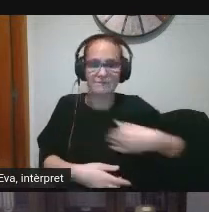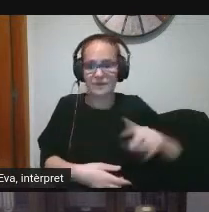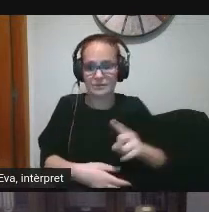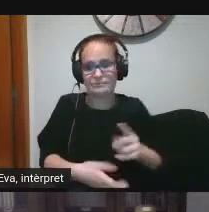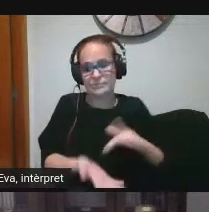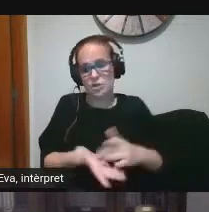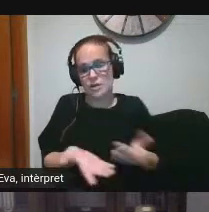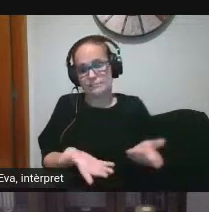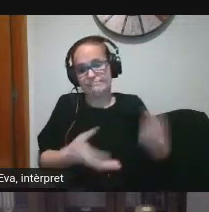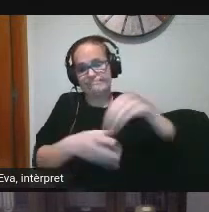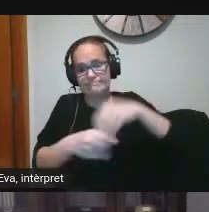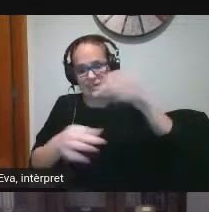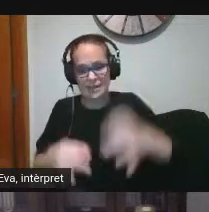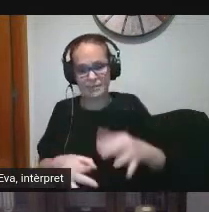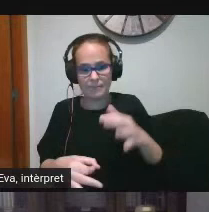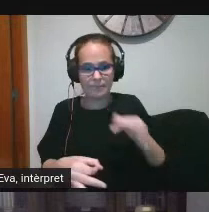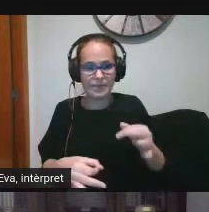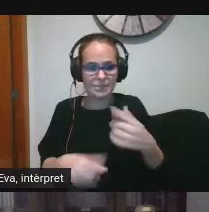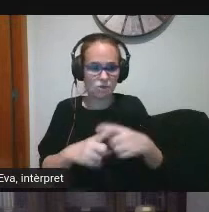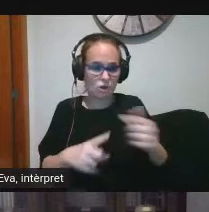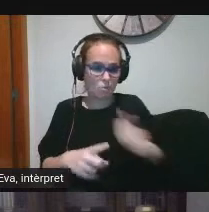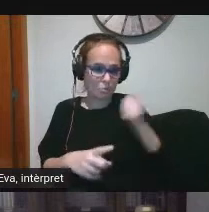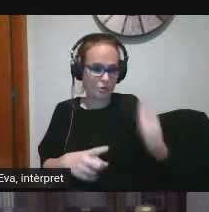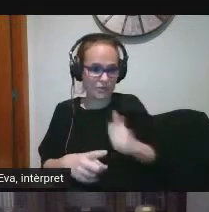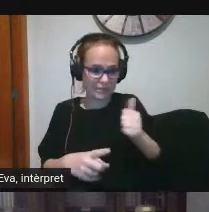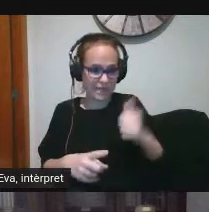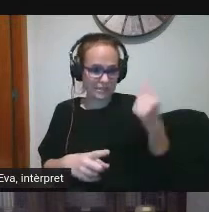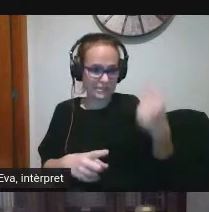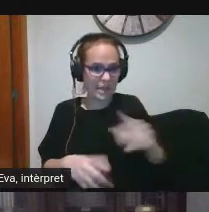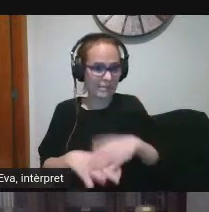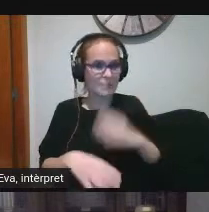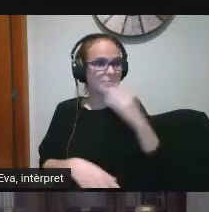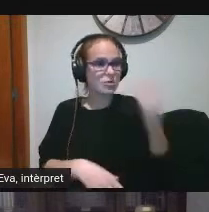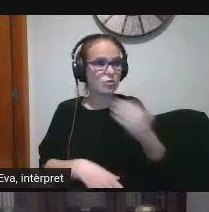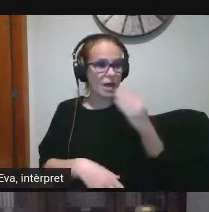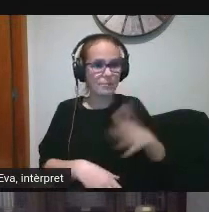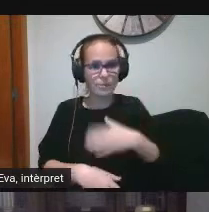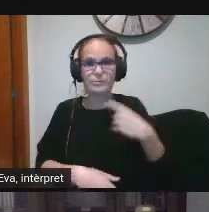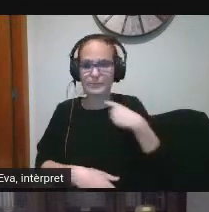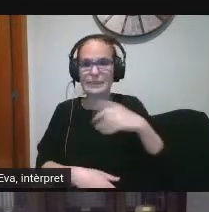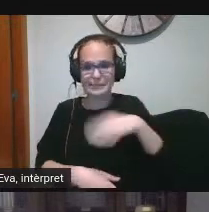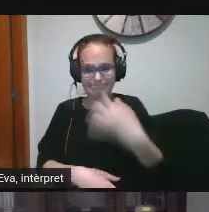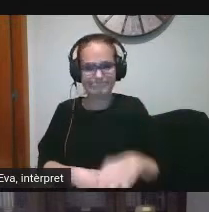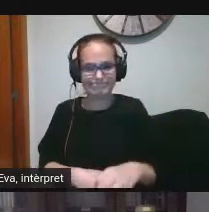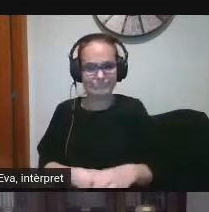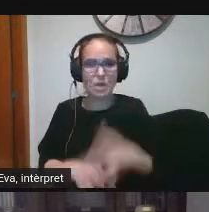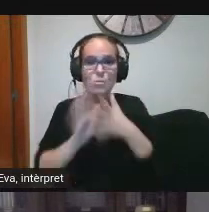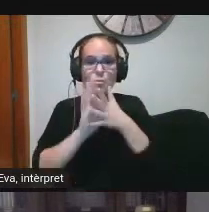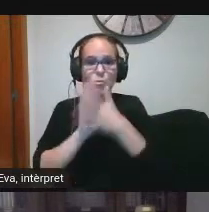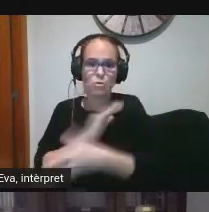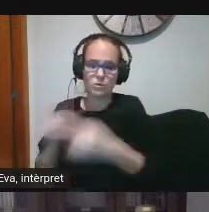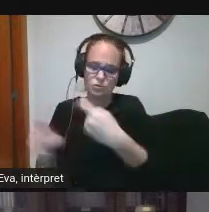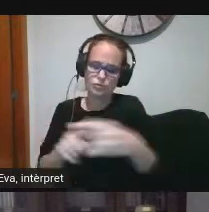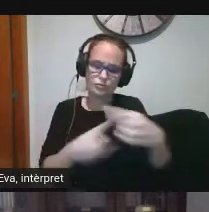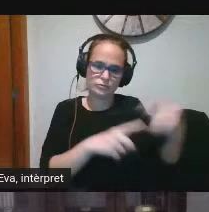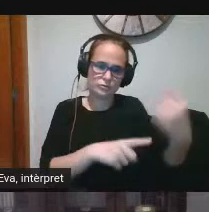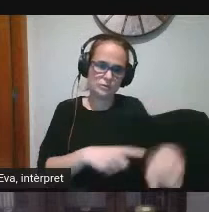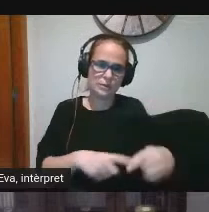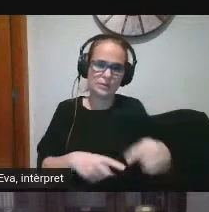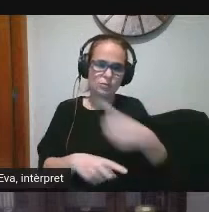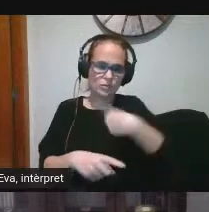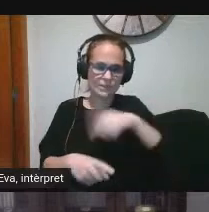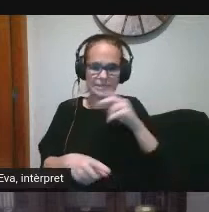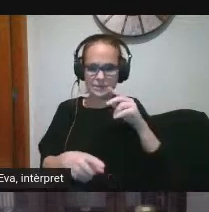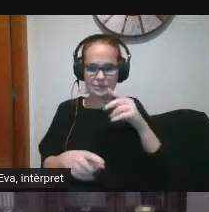'altra banda podem perdre moltes oportunitats de millora és per totes aquestes raons per poder decidir cap a on